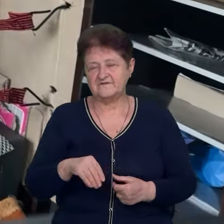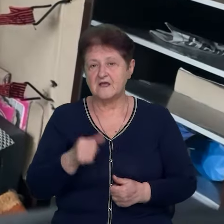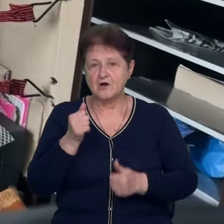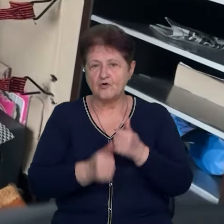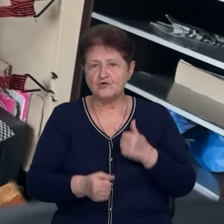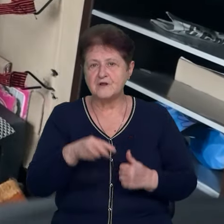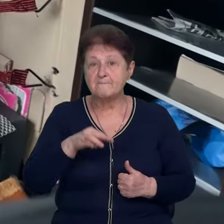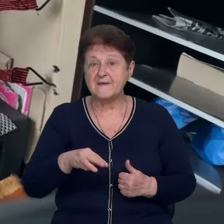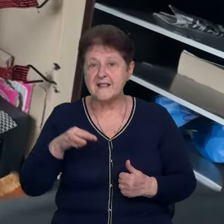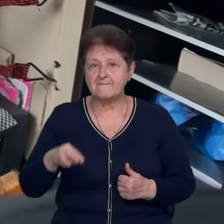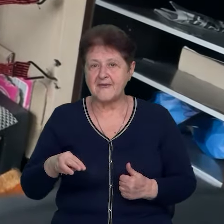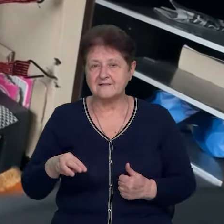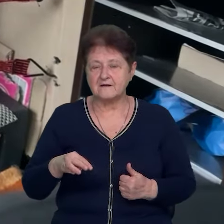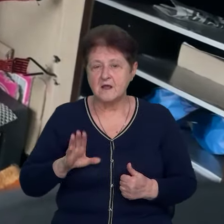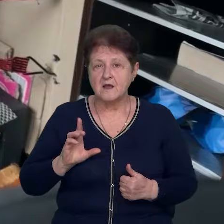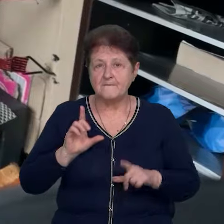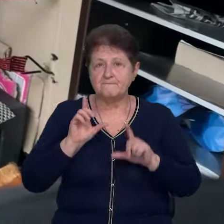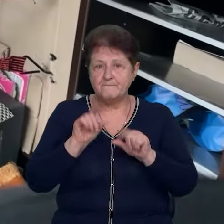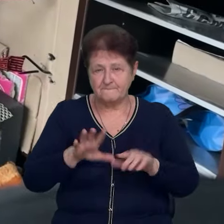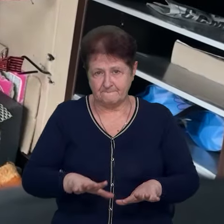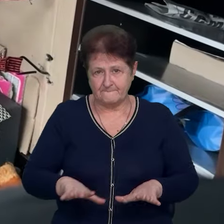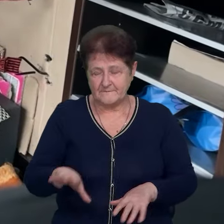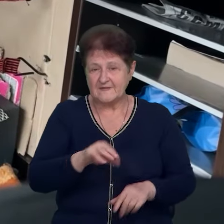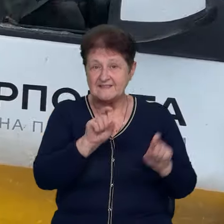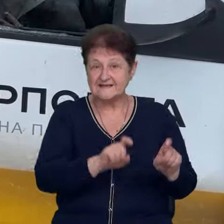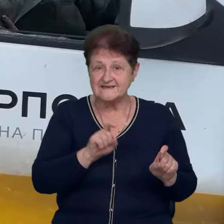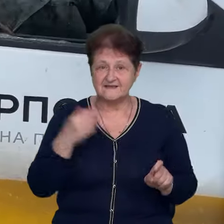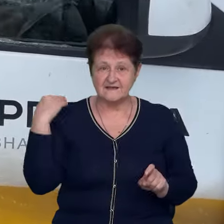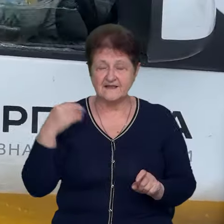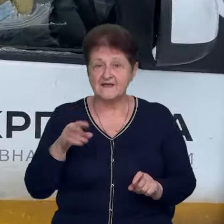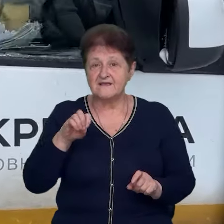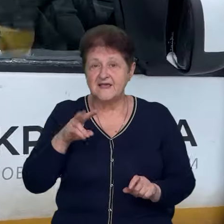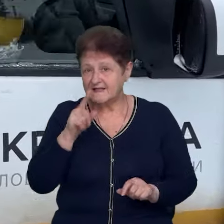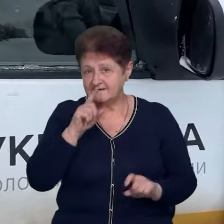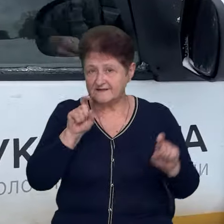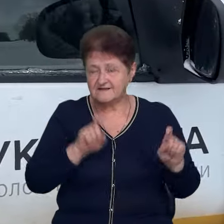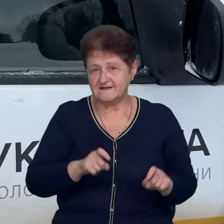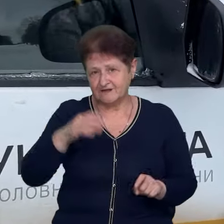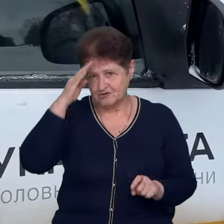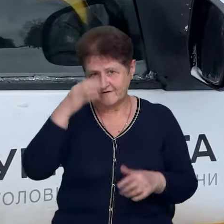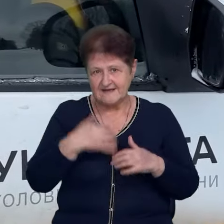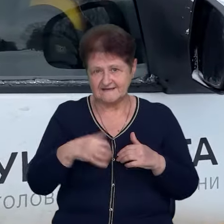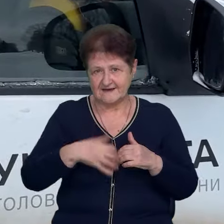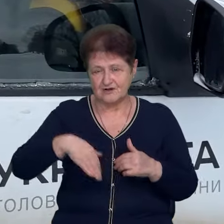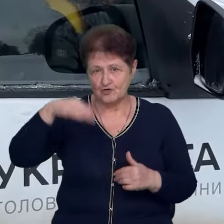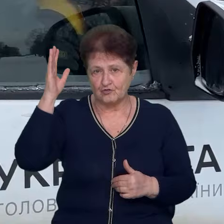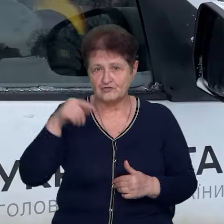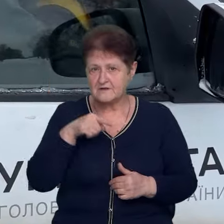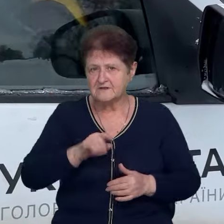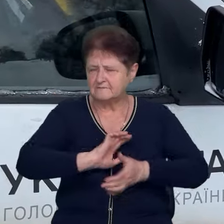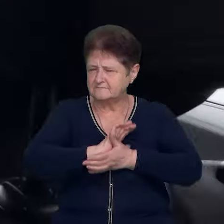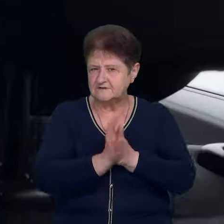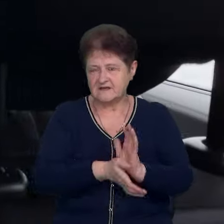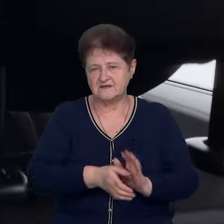Кожен міліметр простор в автомобілі зайнятий. На сидінні позаду ледь вміщається чоловік середнього зросту. Настільки там